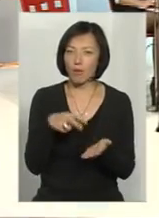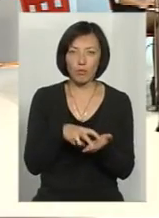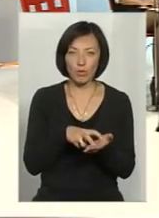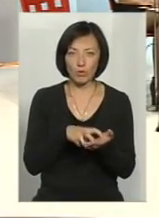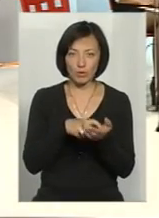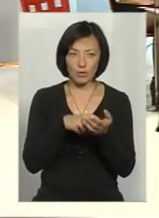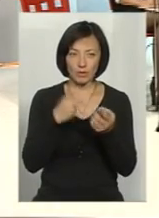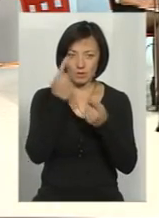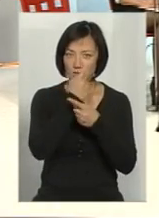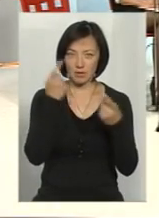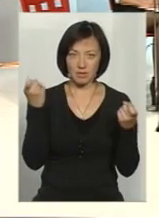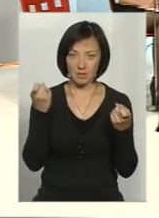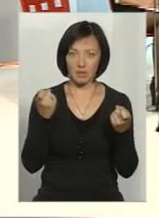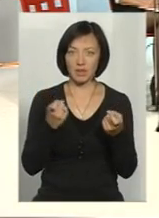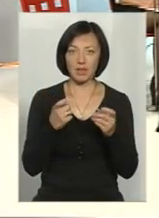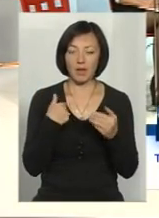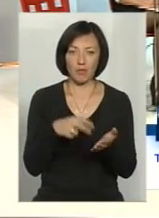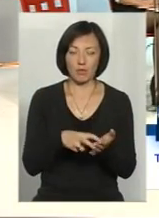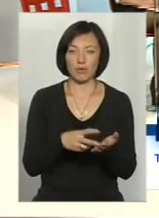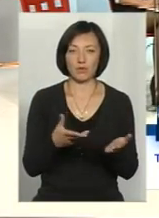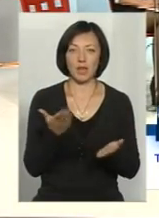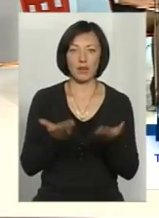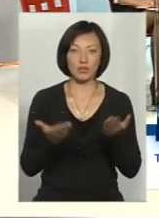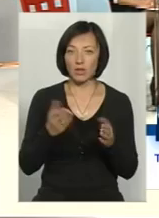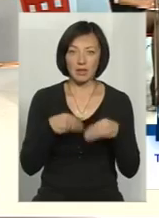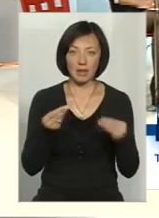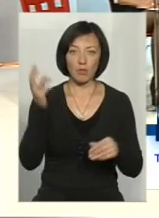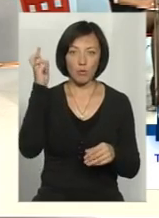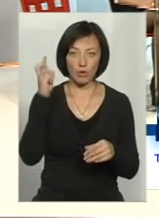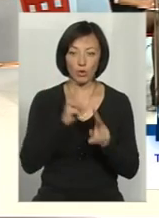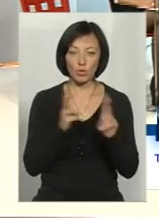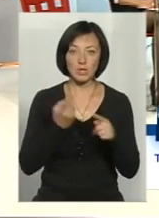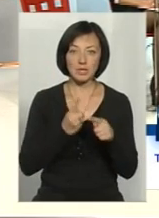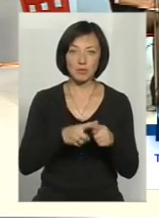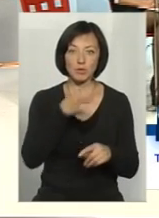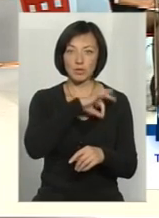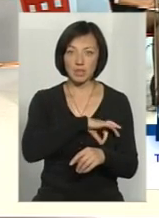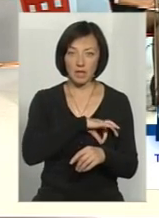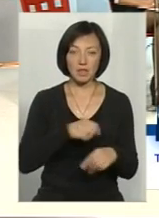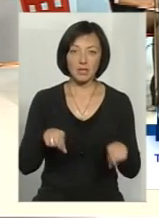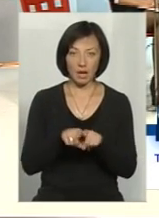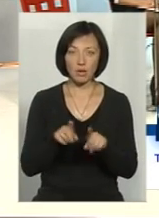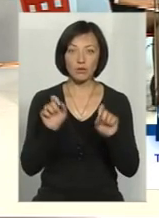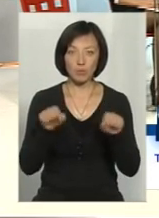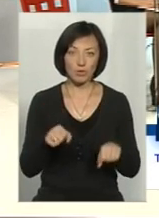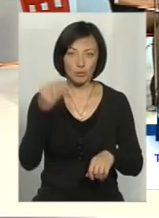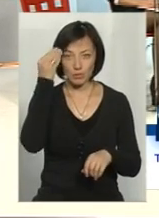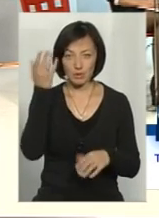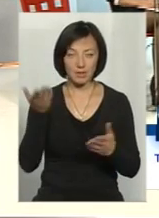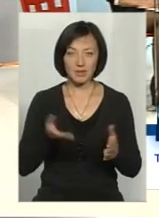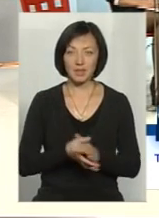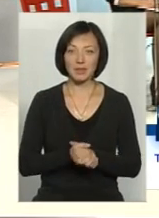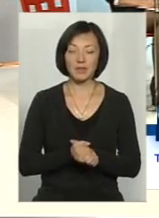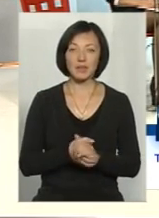якби навіть цей сценарій озвучити, тому що, якщо не доведе Господь, хтось цим скористається, аж така теж може бути